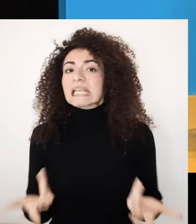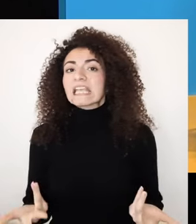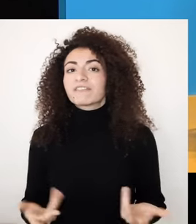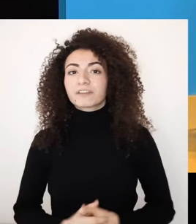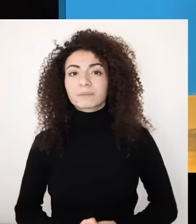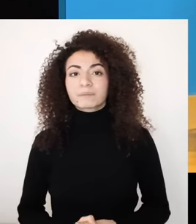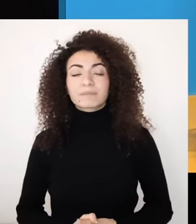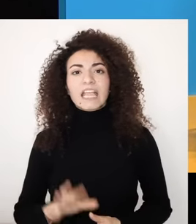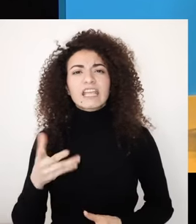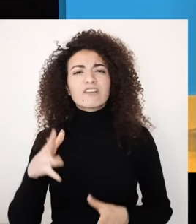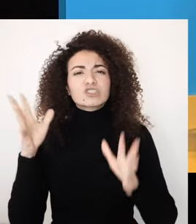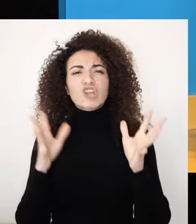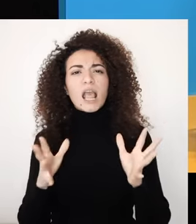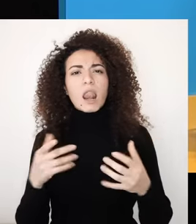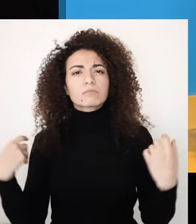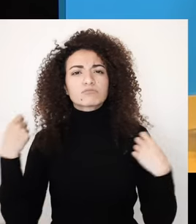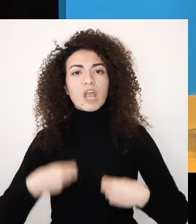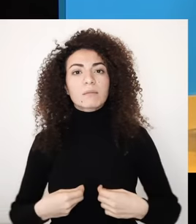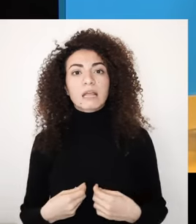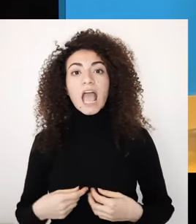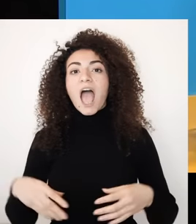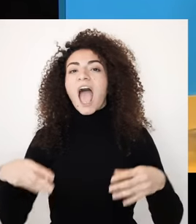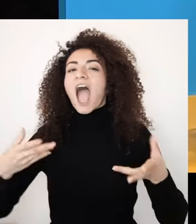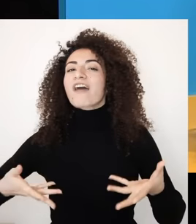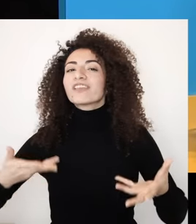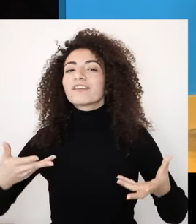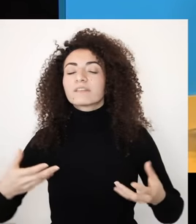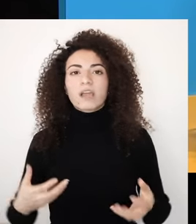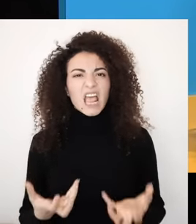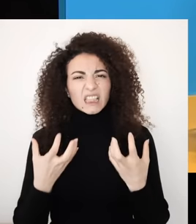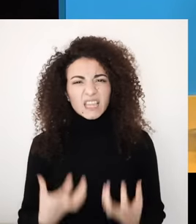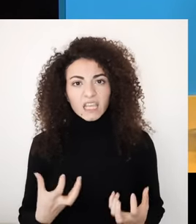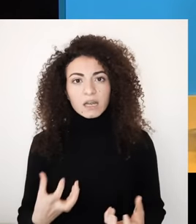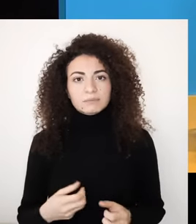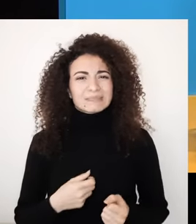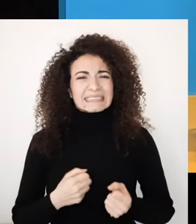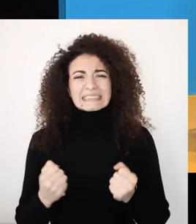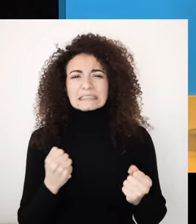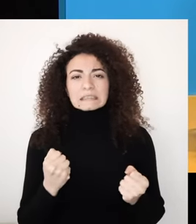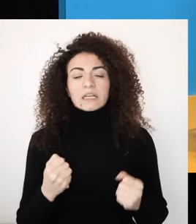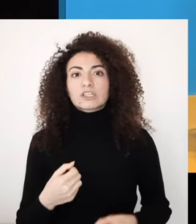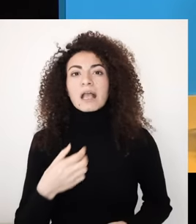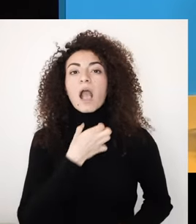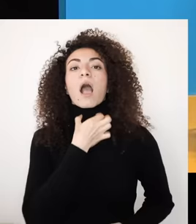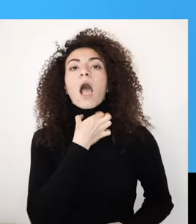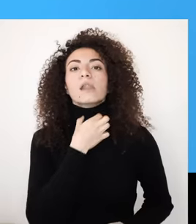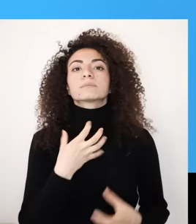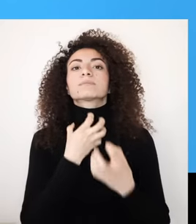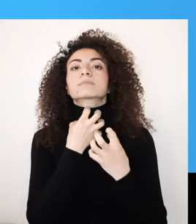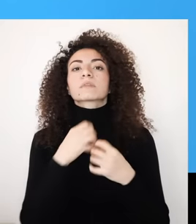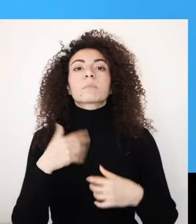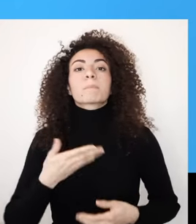بنفسك؟ كيف تبص في هالوشاح؟ هل هو خفيف؟ تقيل؟ مزعج؟ هو خانق؟